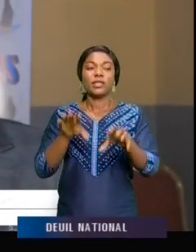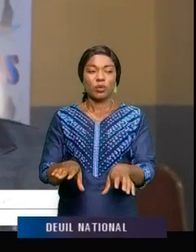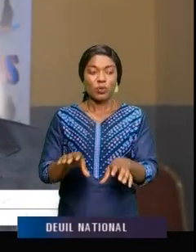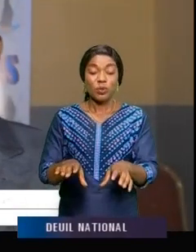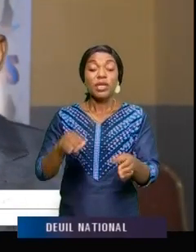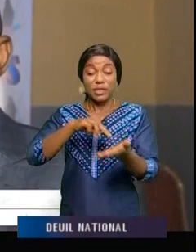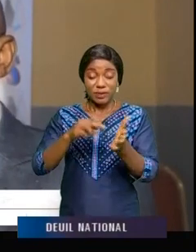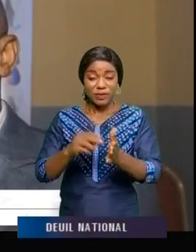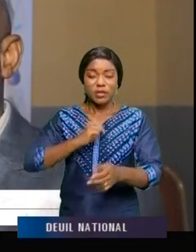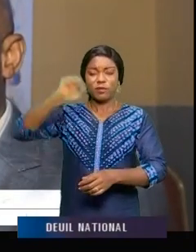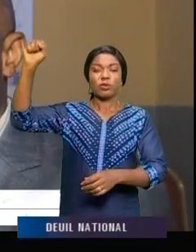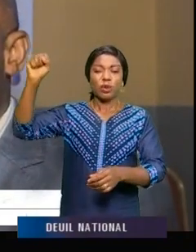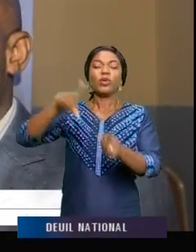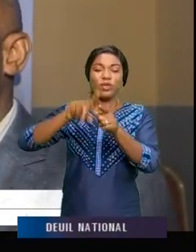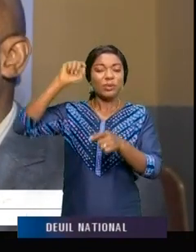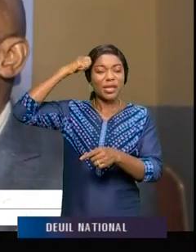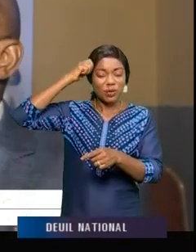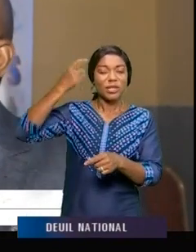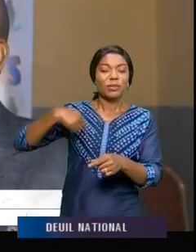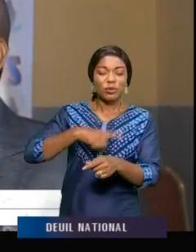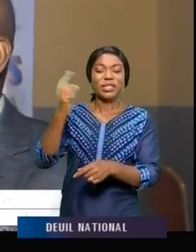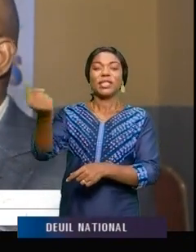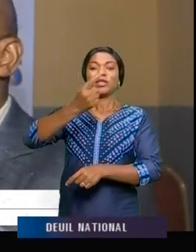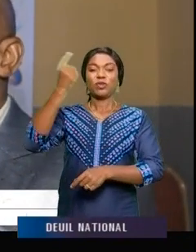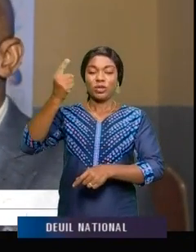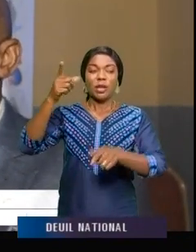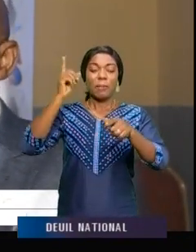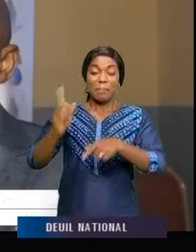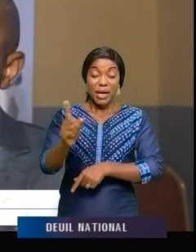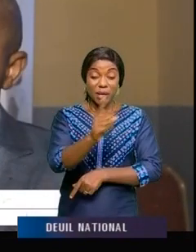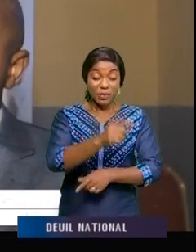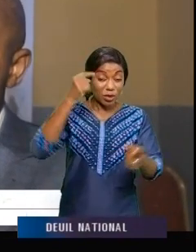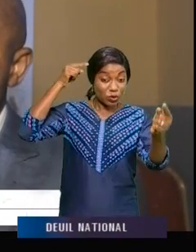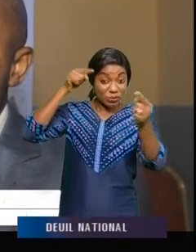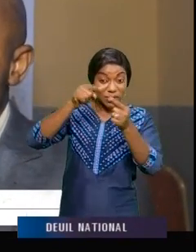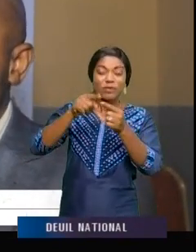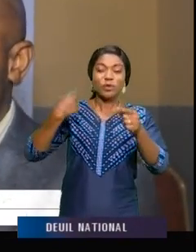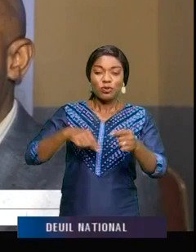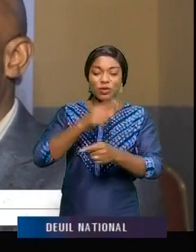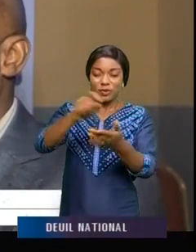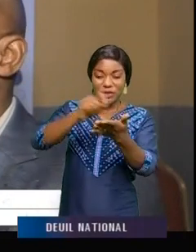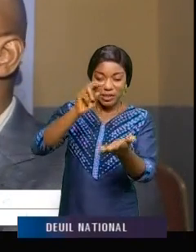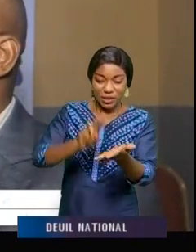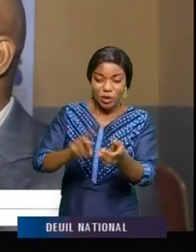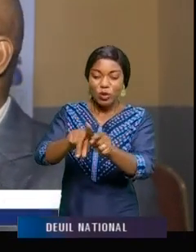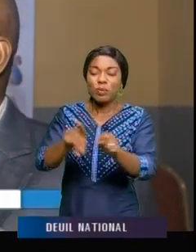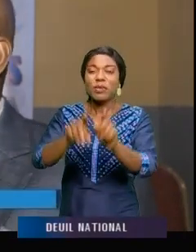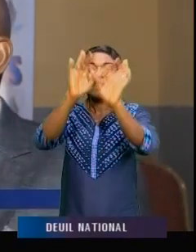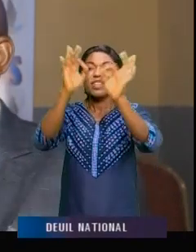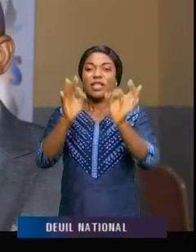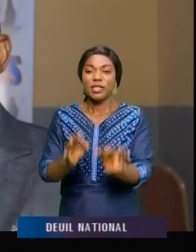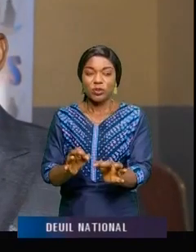une victoire, une reconnaissance internationale et c'est parmi les objectifs que nous sommes assignés en tant que Fédération